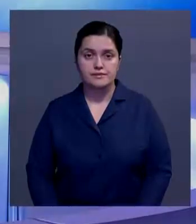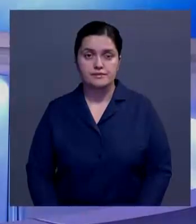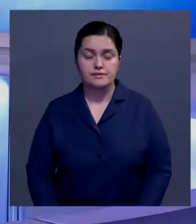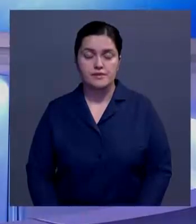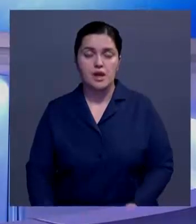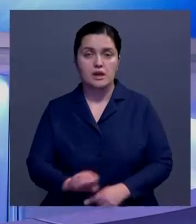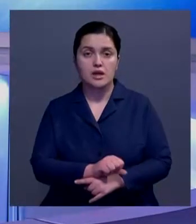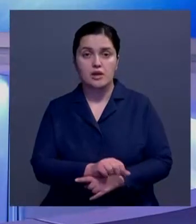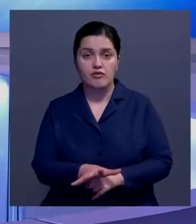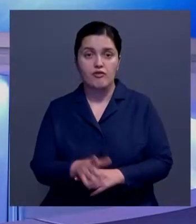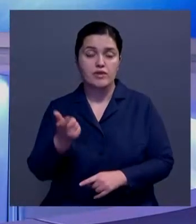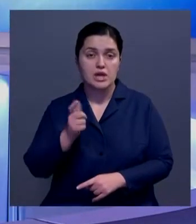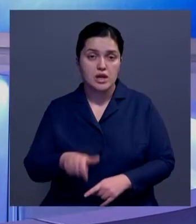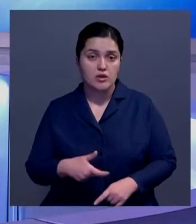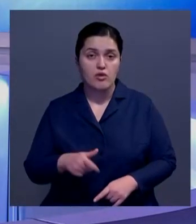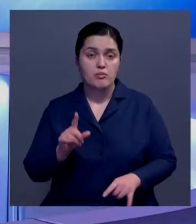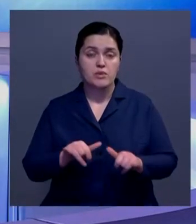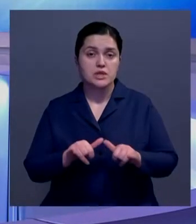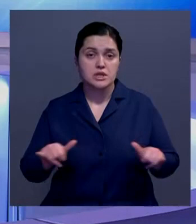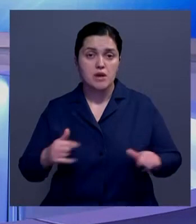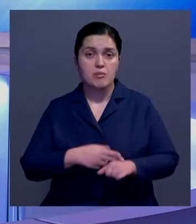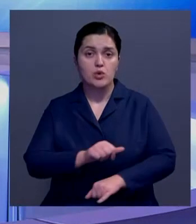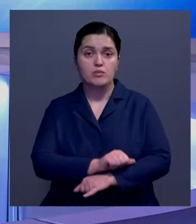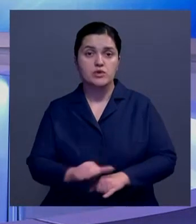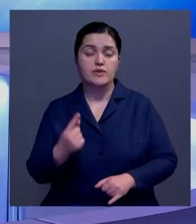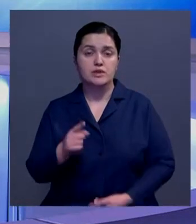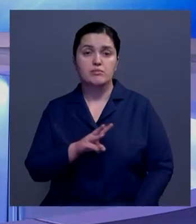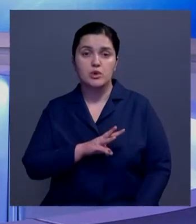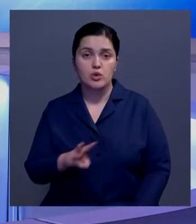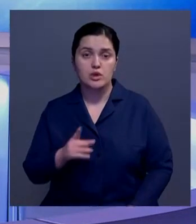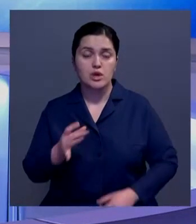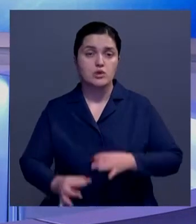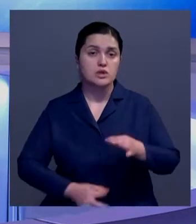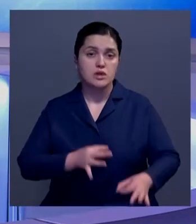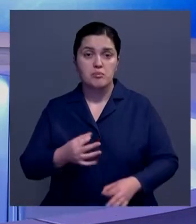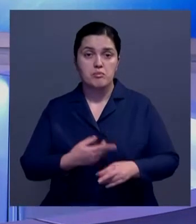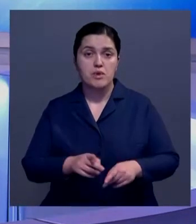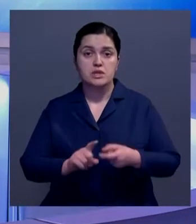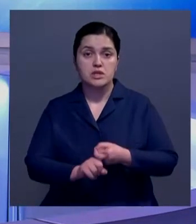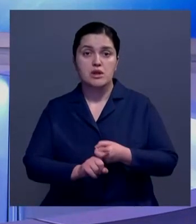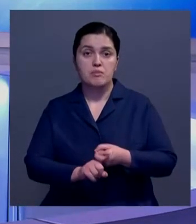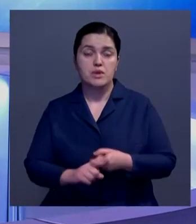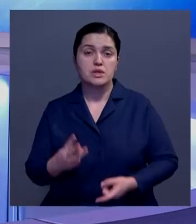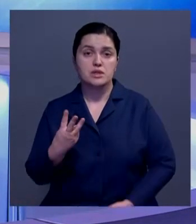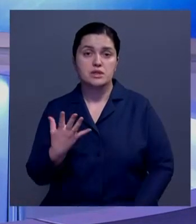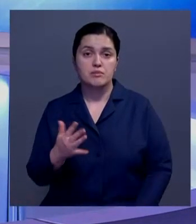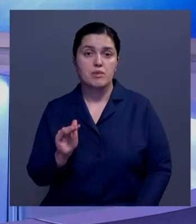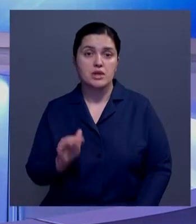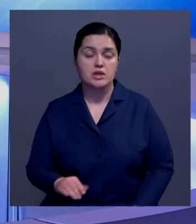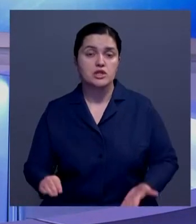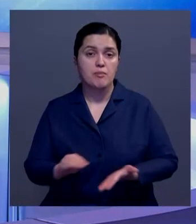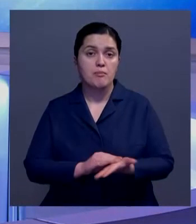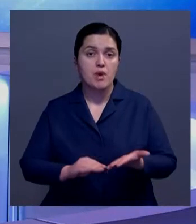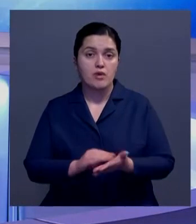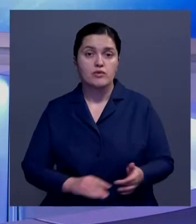Число случаев коронавируса в Италии вот-вот превысит мрачный рубеж в 1 миллион. Суточный показатель заражения там превысил 35